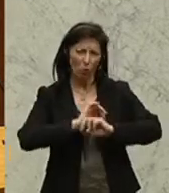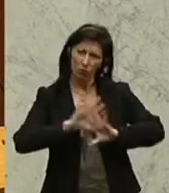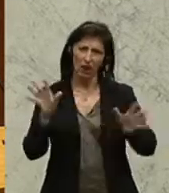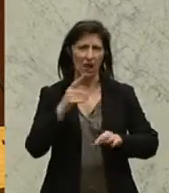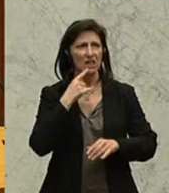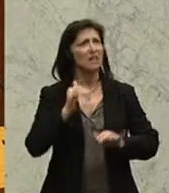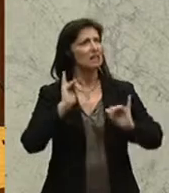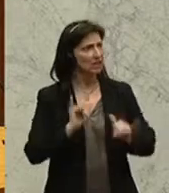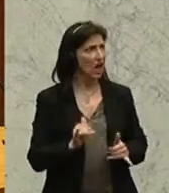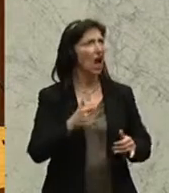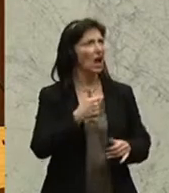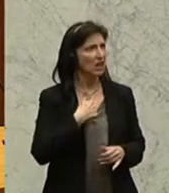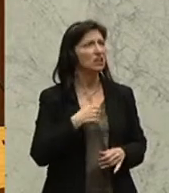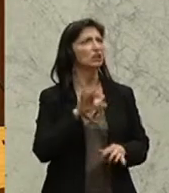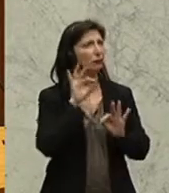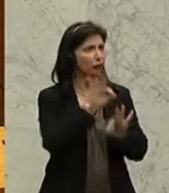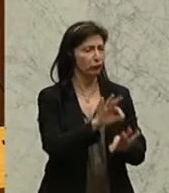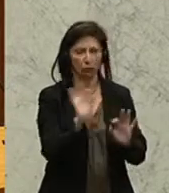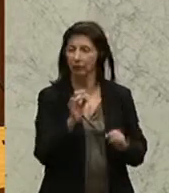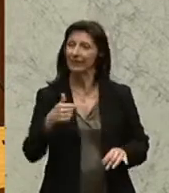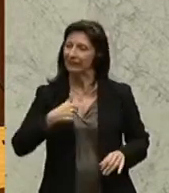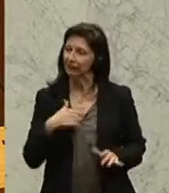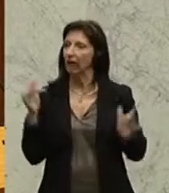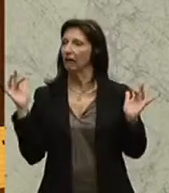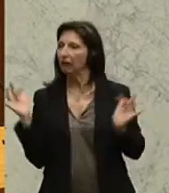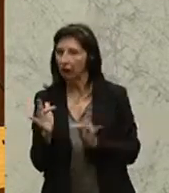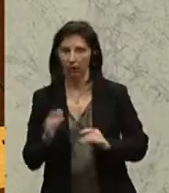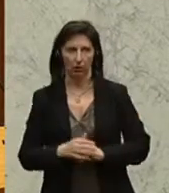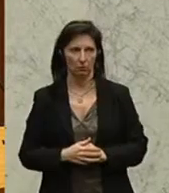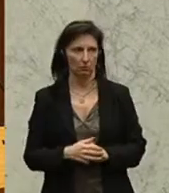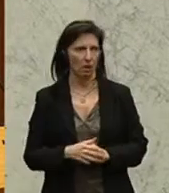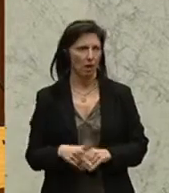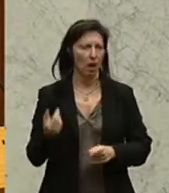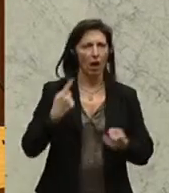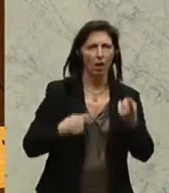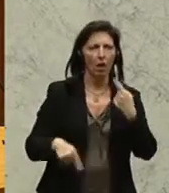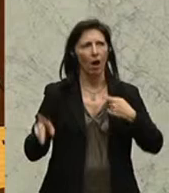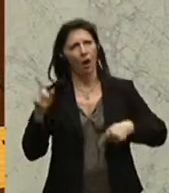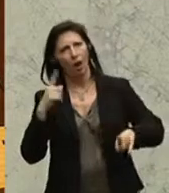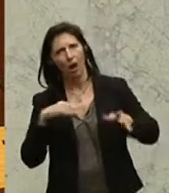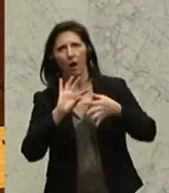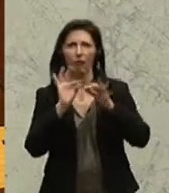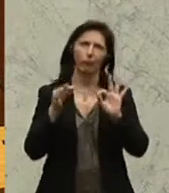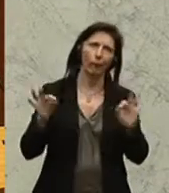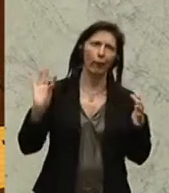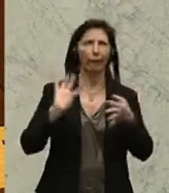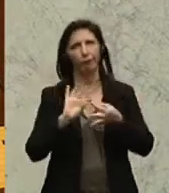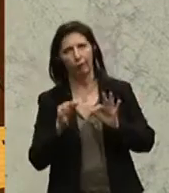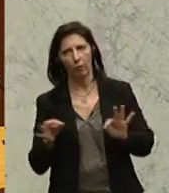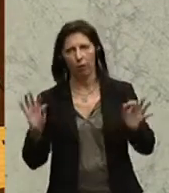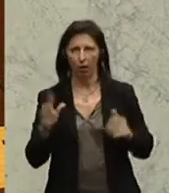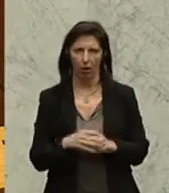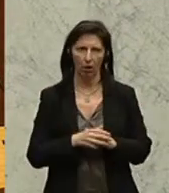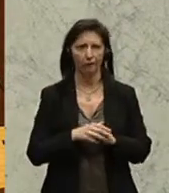machen. Ja, ich bin dafür oder ich bin dagegen. Aber ständig da hin und her zu formulieren, hier